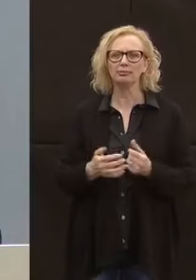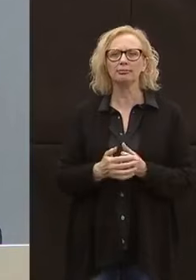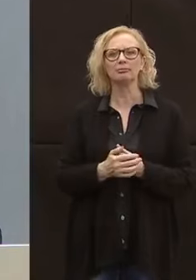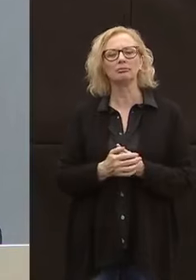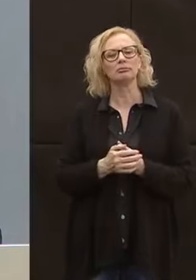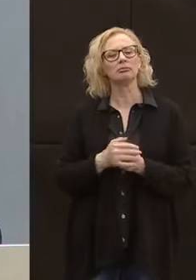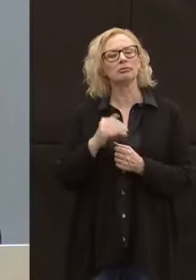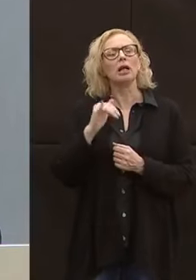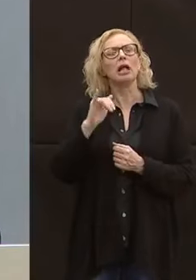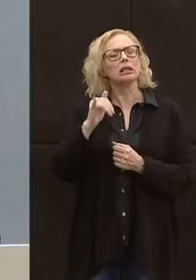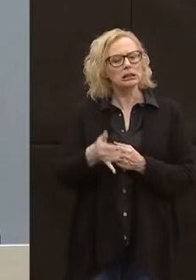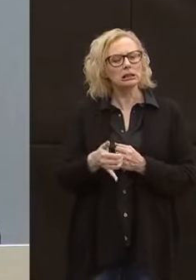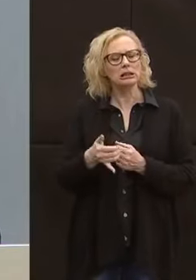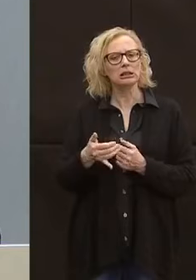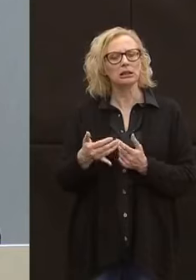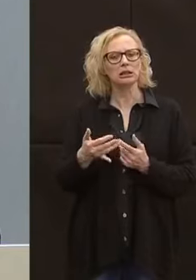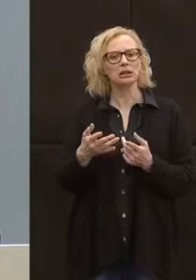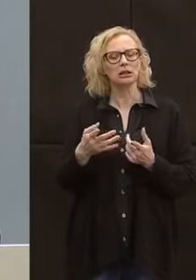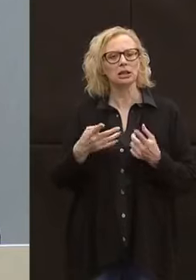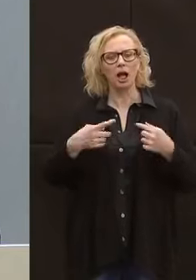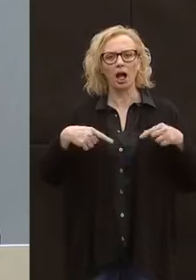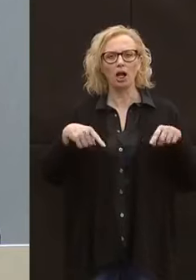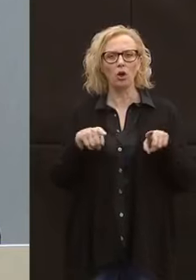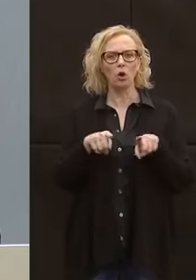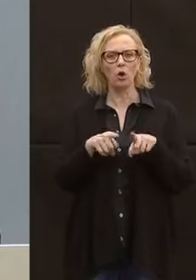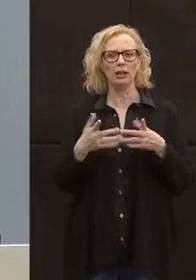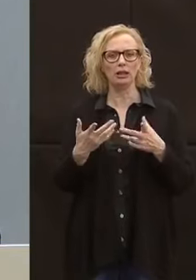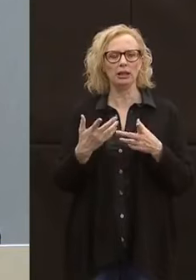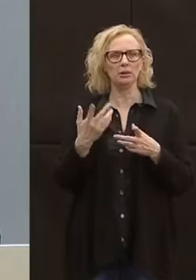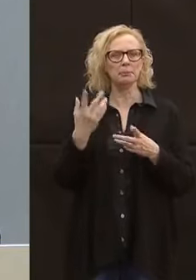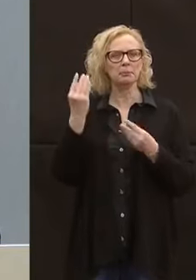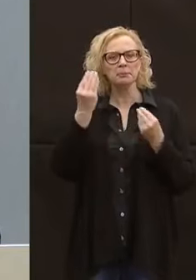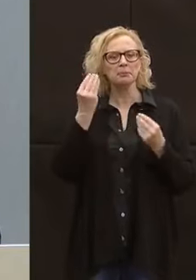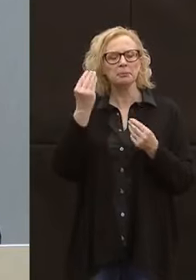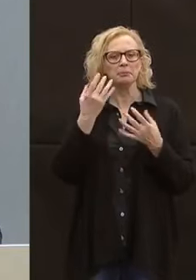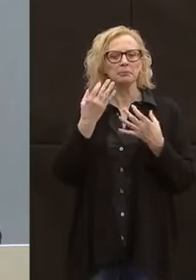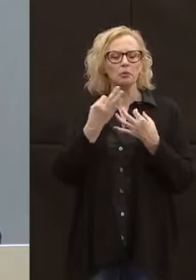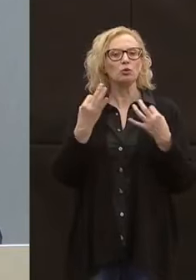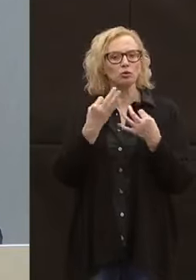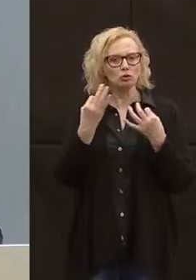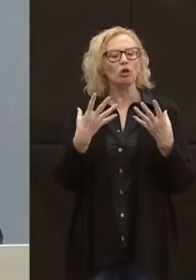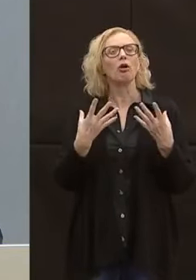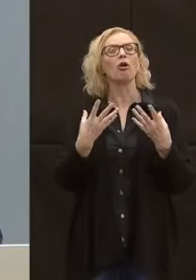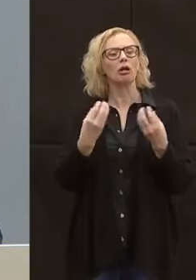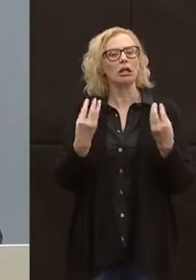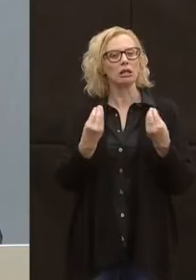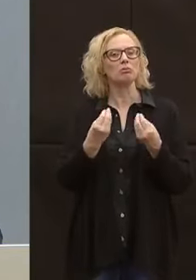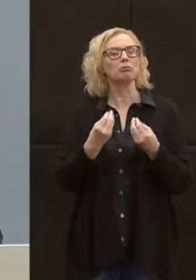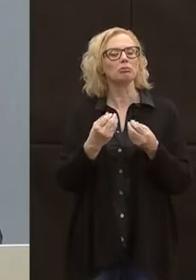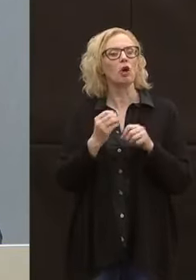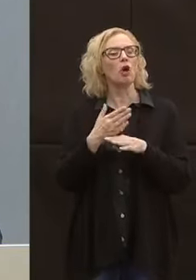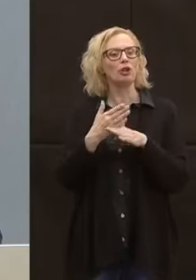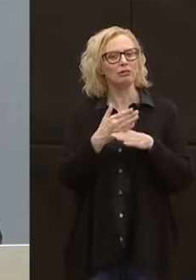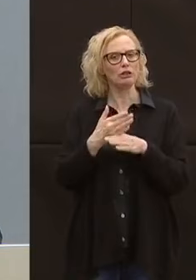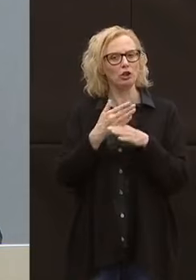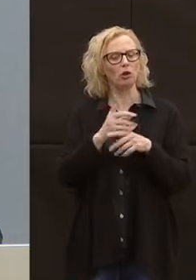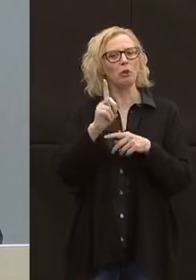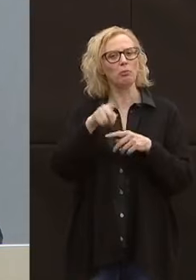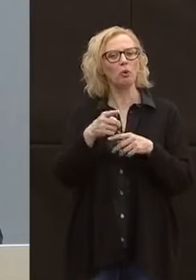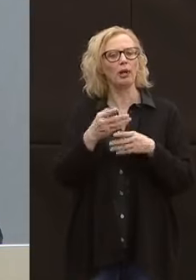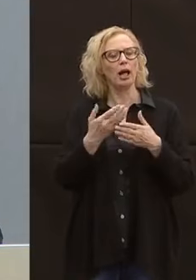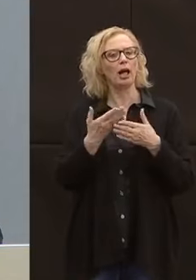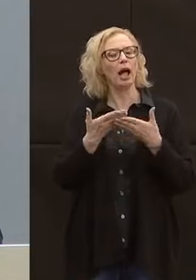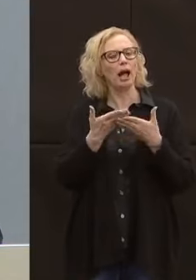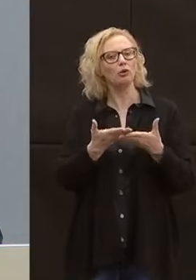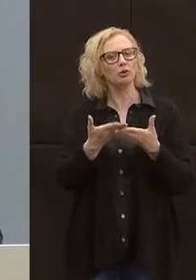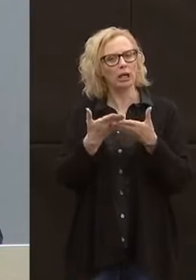Sì, noi abbiamo sempre ritenuto giusto e corretto condividere e comunque poter dare una mano anche